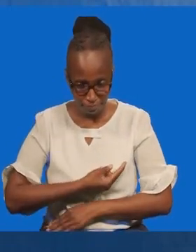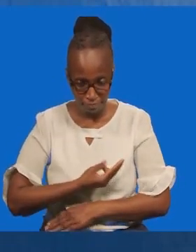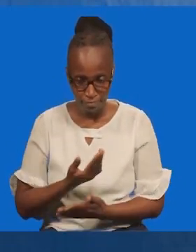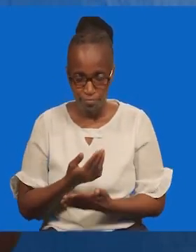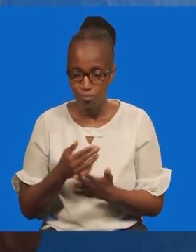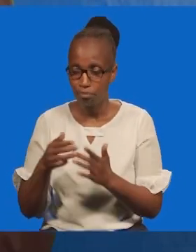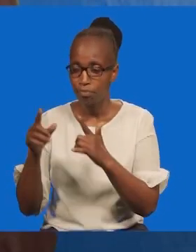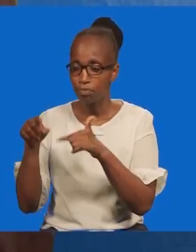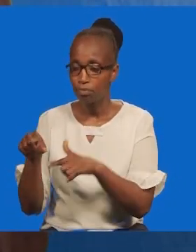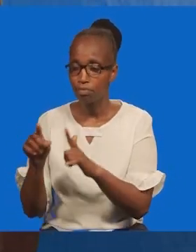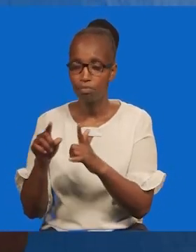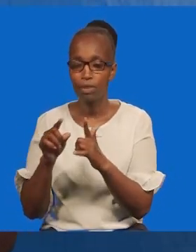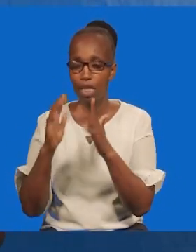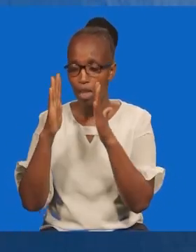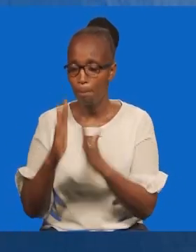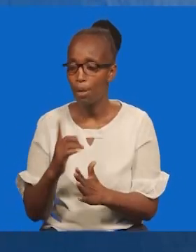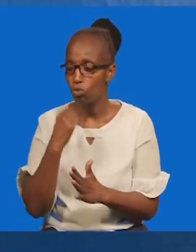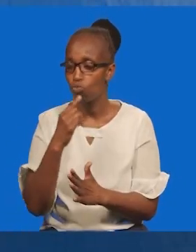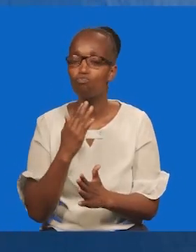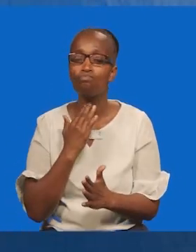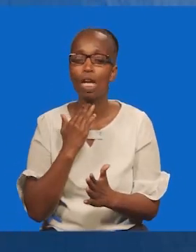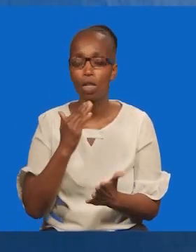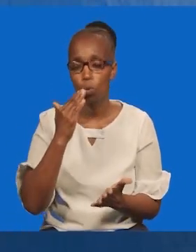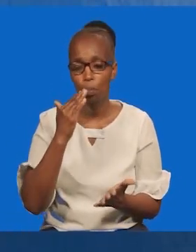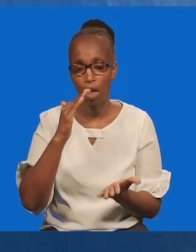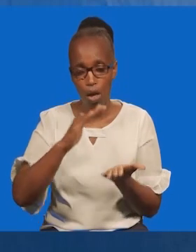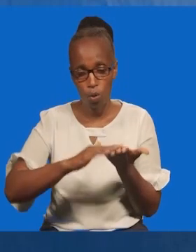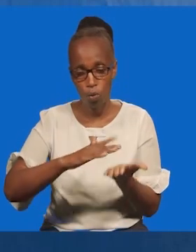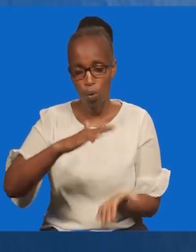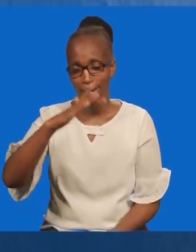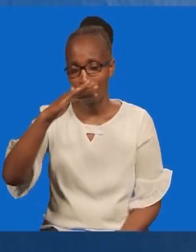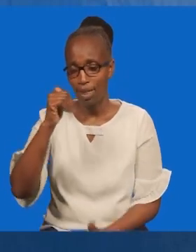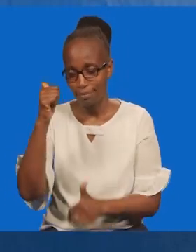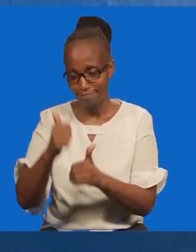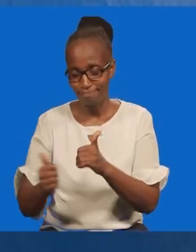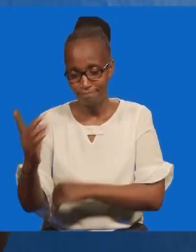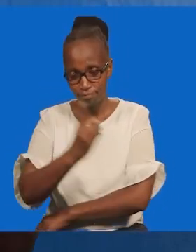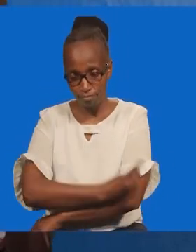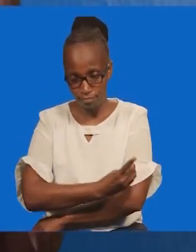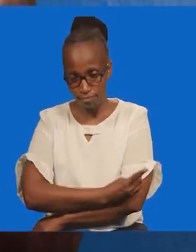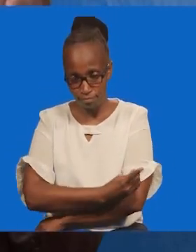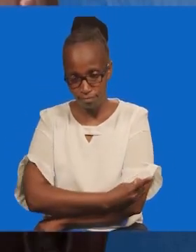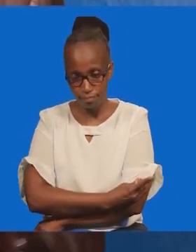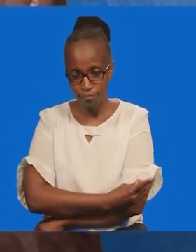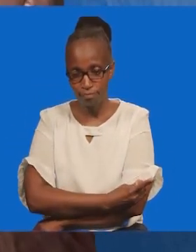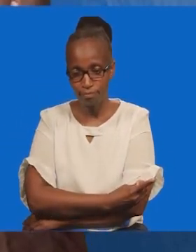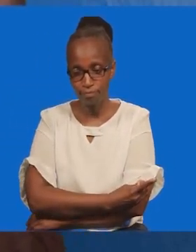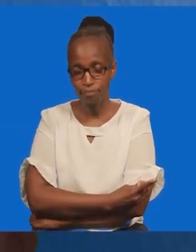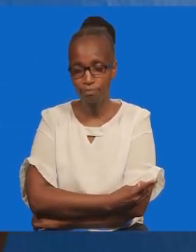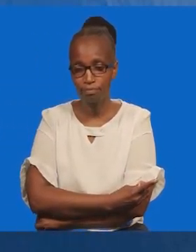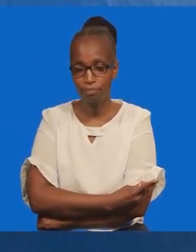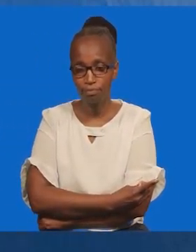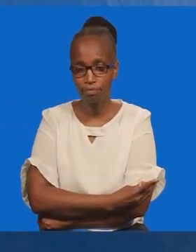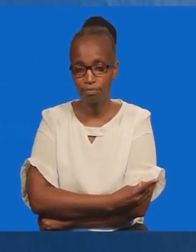ni buwana ambaye, anataka kutukuzwa kila wakati. Kwa sababu mungu tunapo mtukuza.